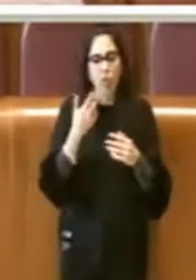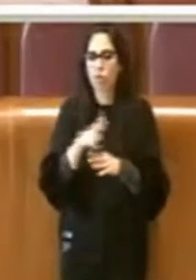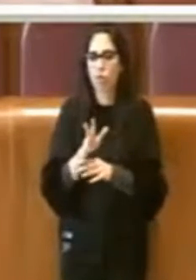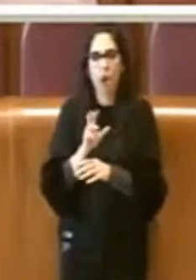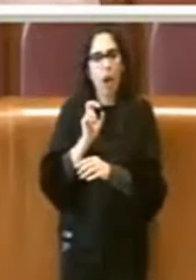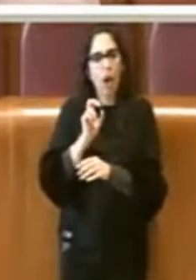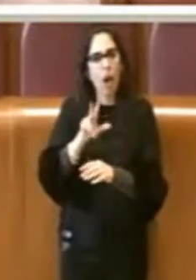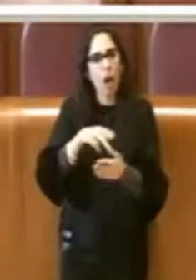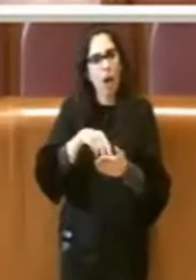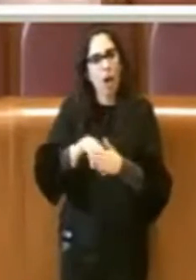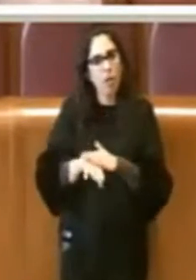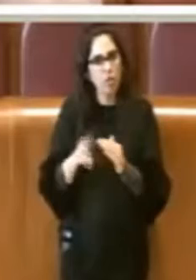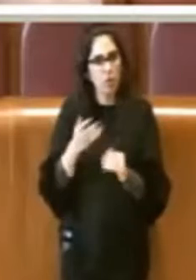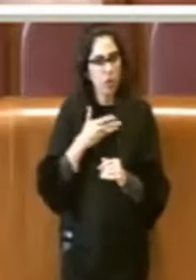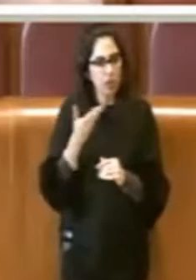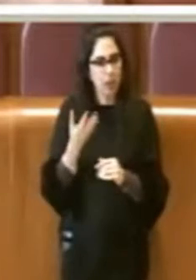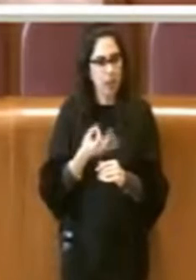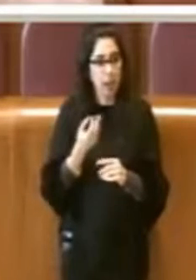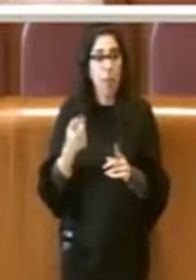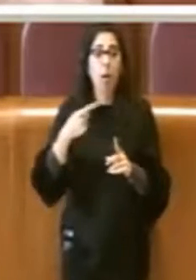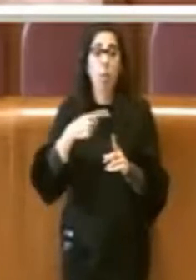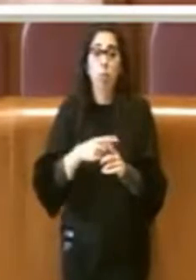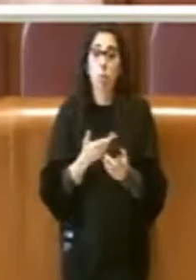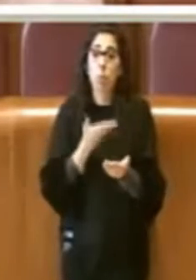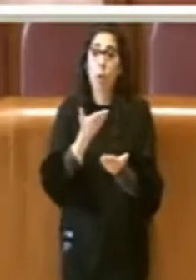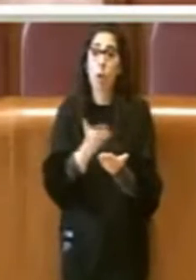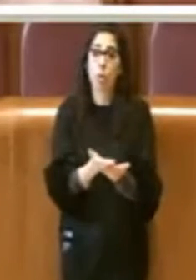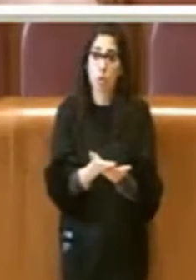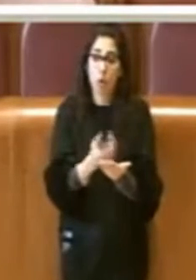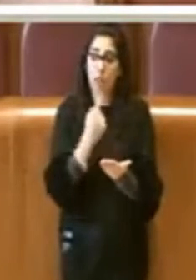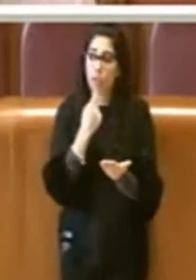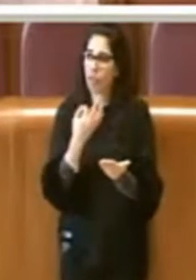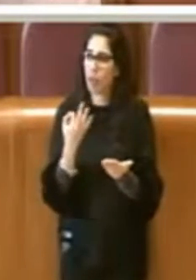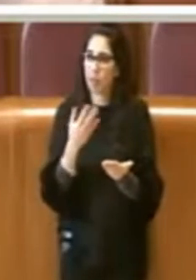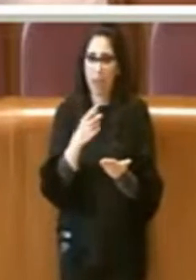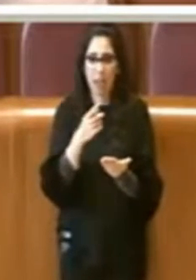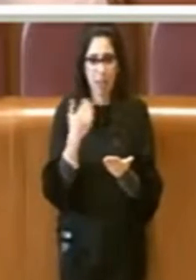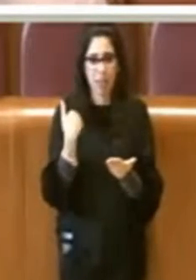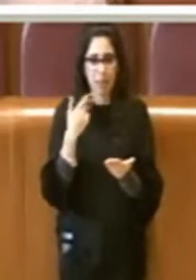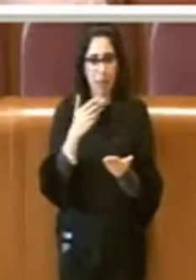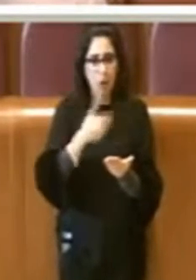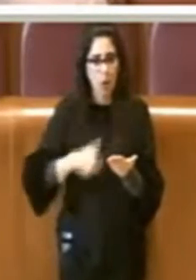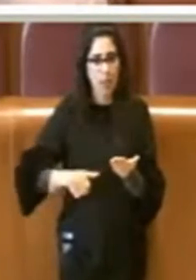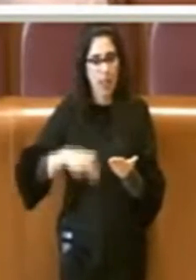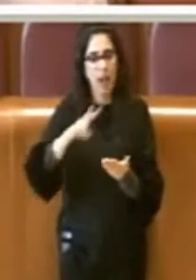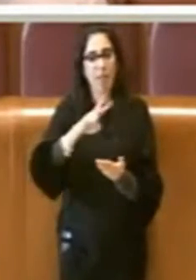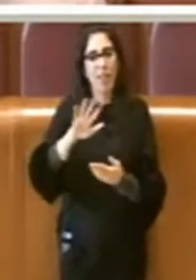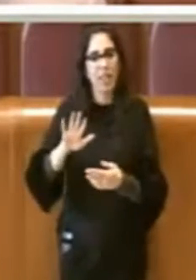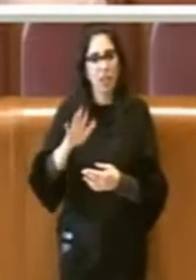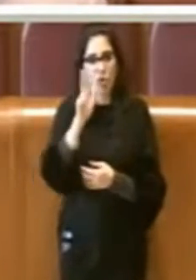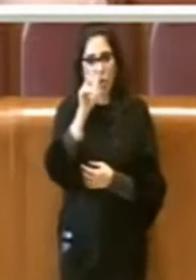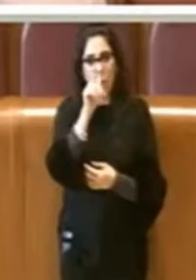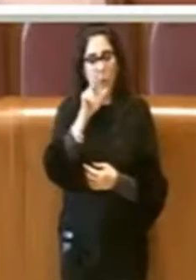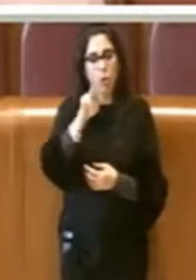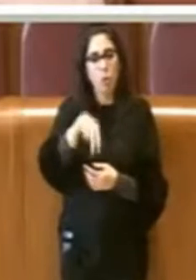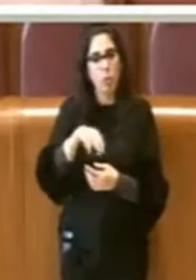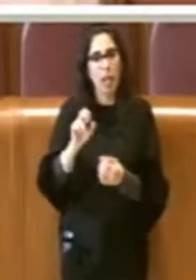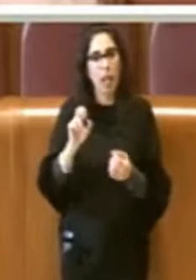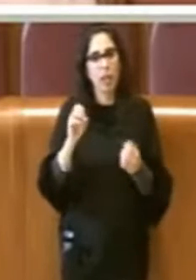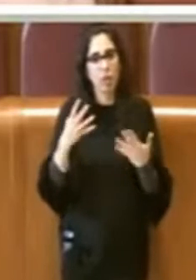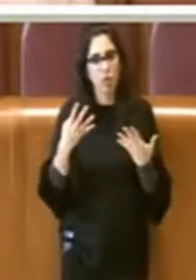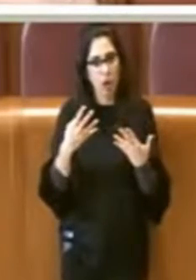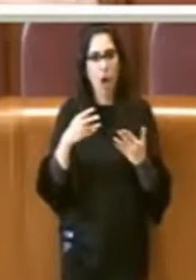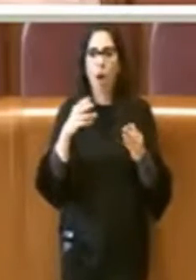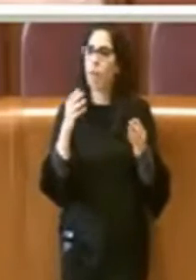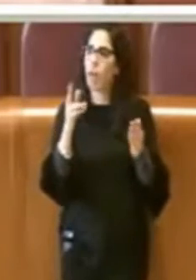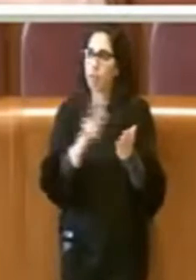'abbiamo espresso anche con la mozione che citava prima la consigliera del 25 luglio 2019, approvata all